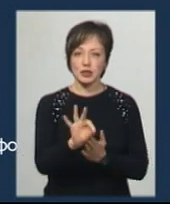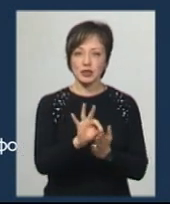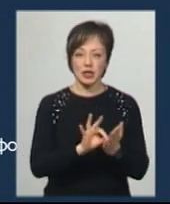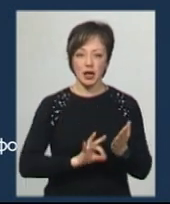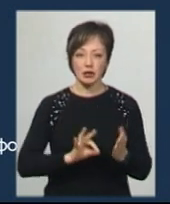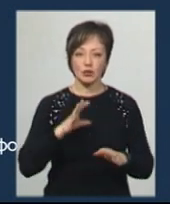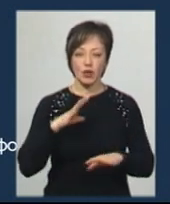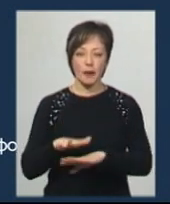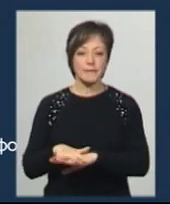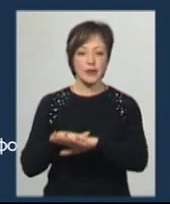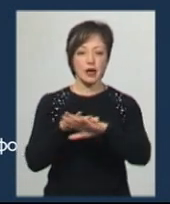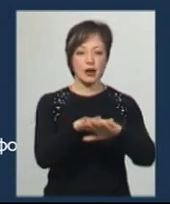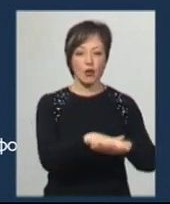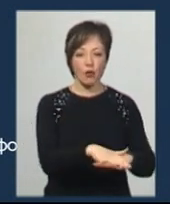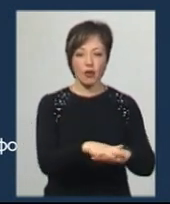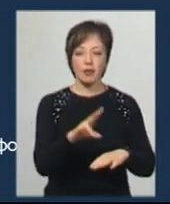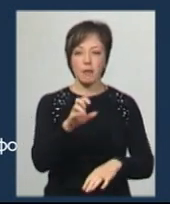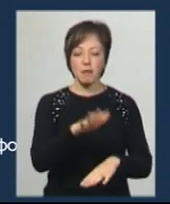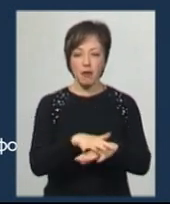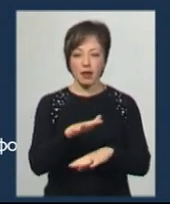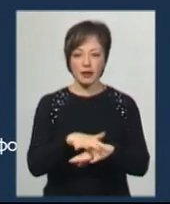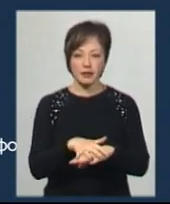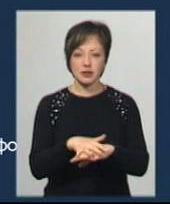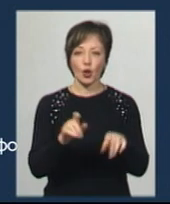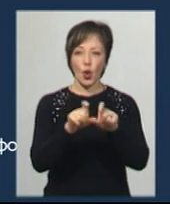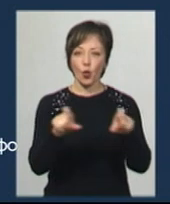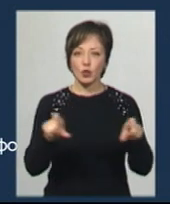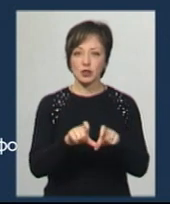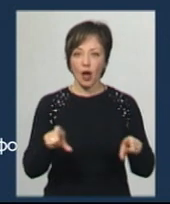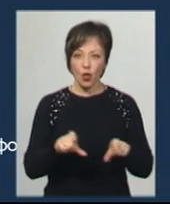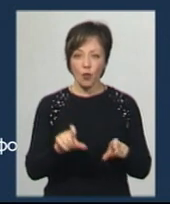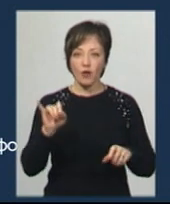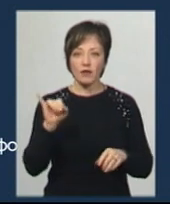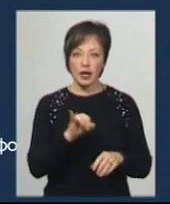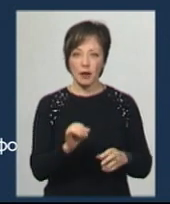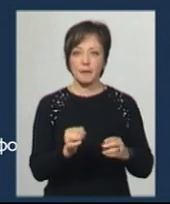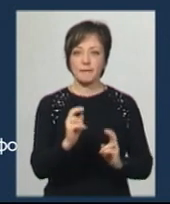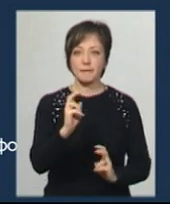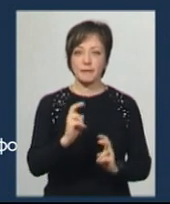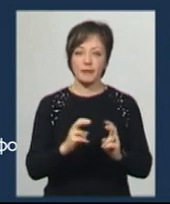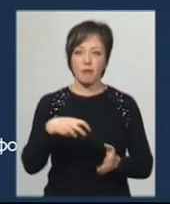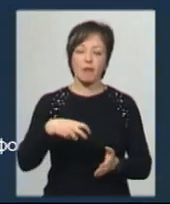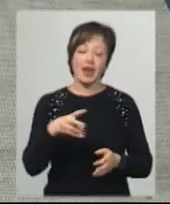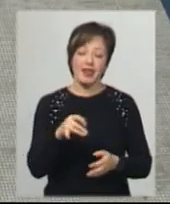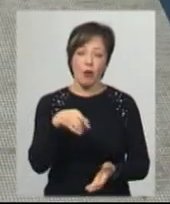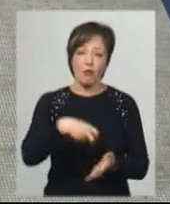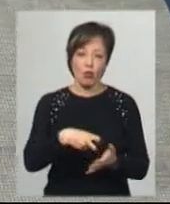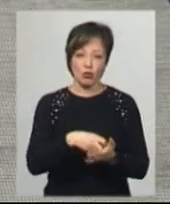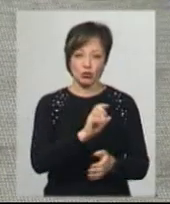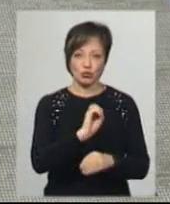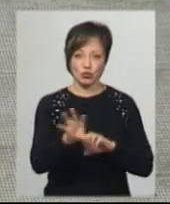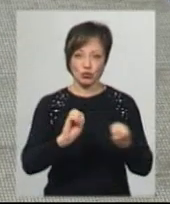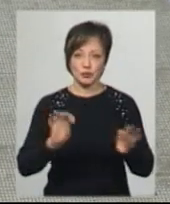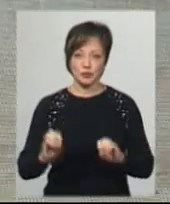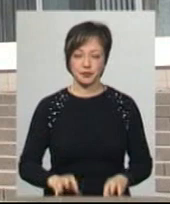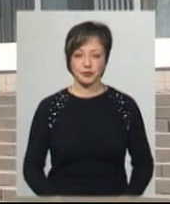була перерахована на банківські установи та підприємство поштового зв'язку. Анастасія